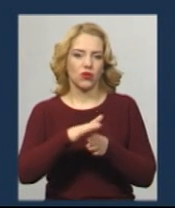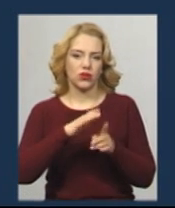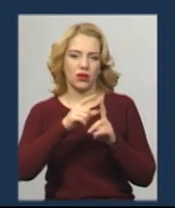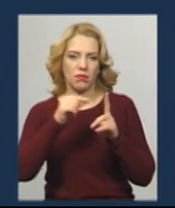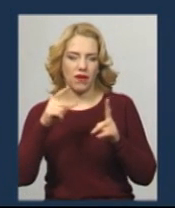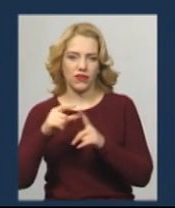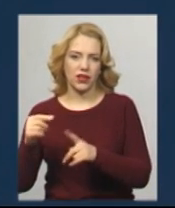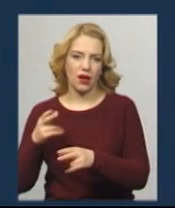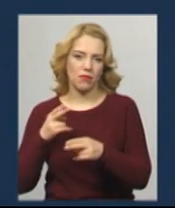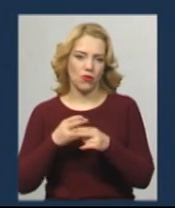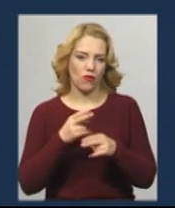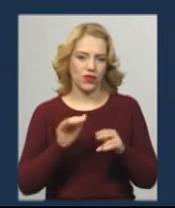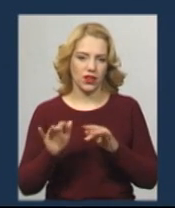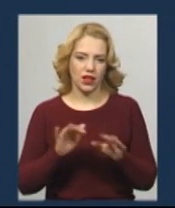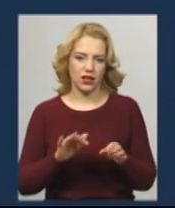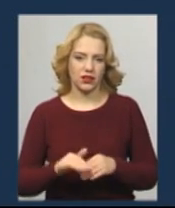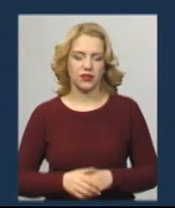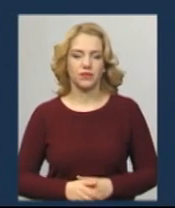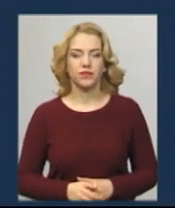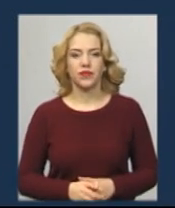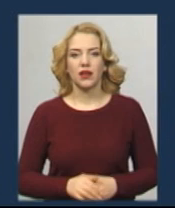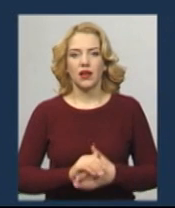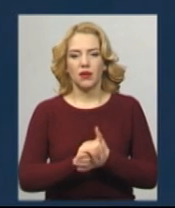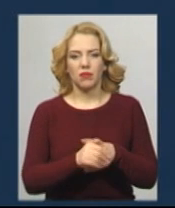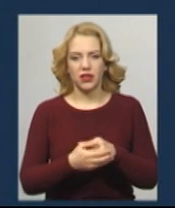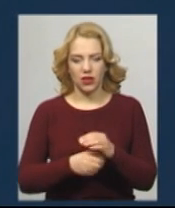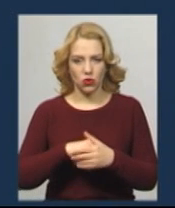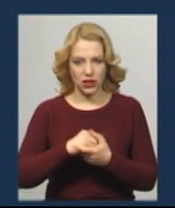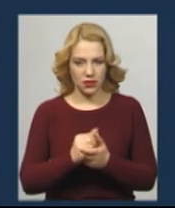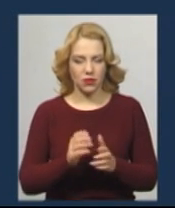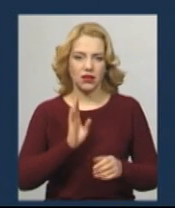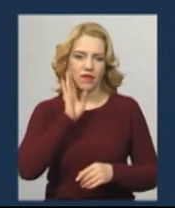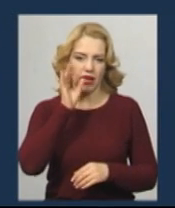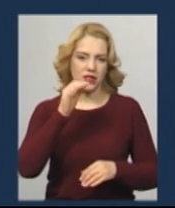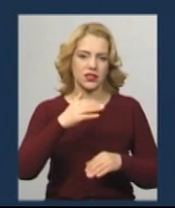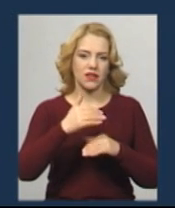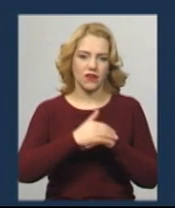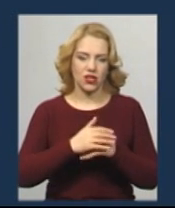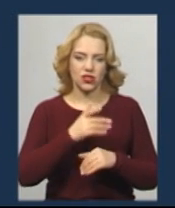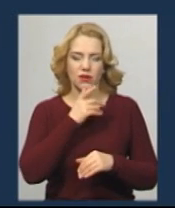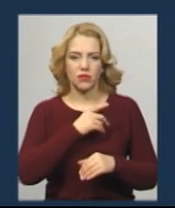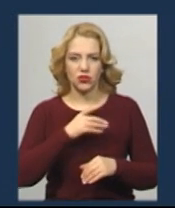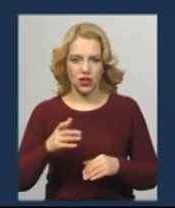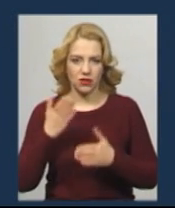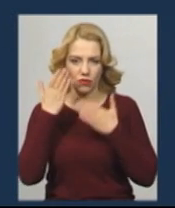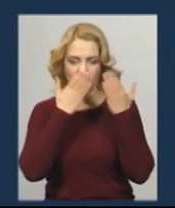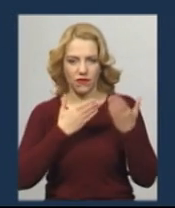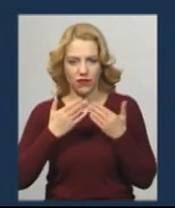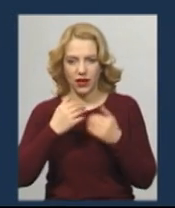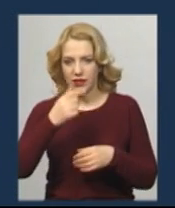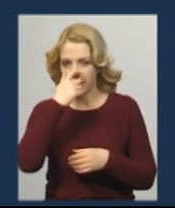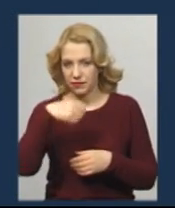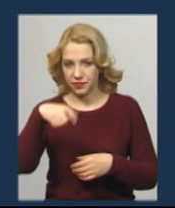-епідеміолог обласного лабораторного центру Лариса Калінер. Мити руки з милом. Вранці та ввечері під час вмивання вимивати мильною водою